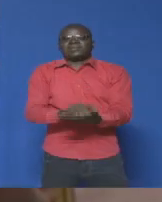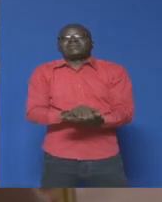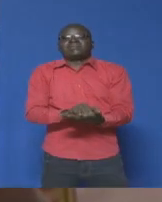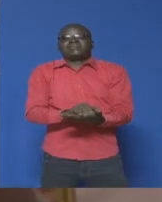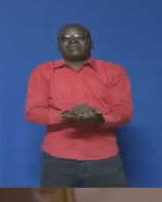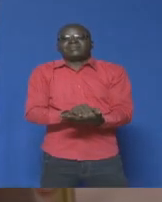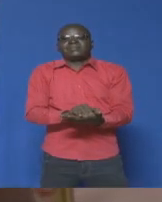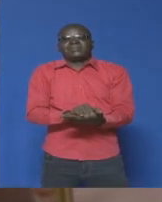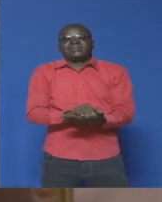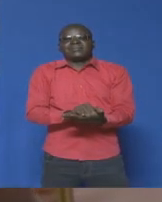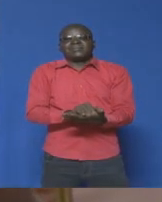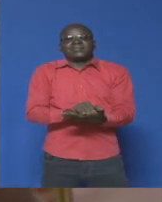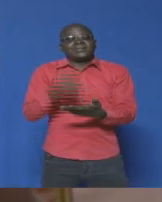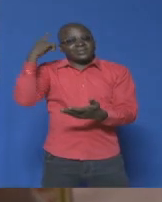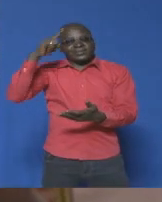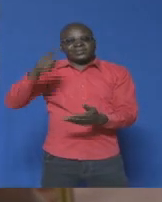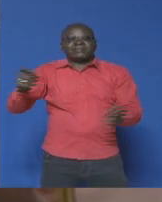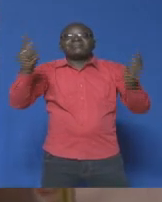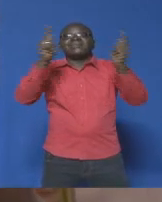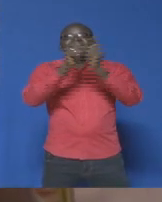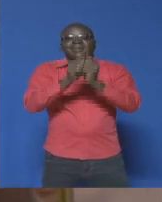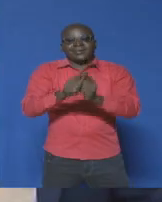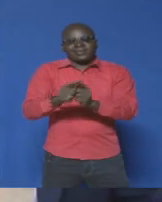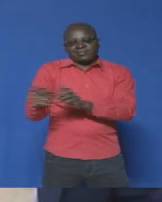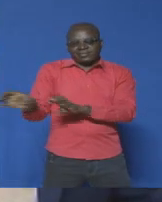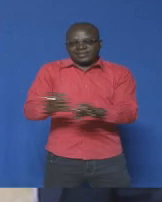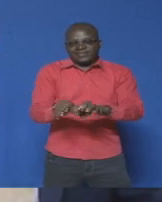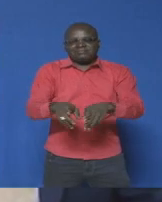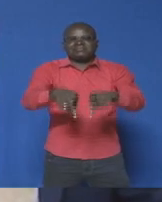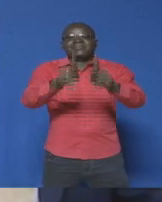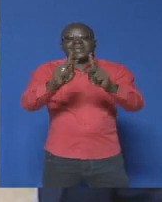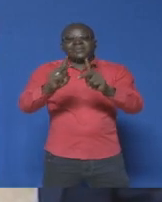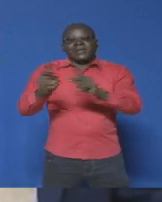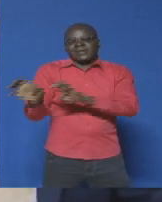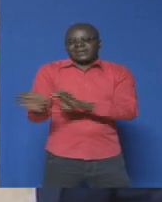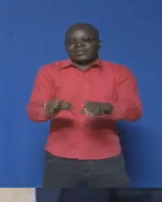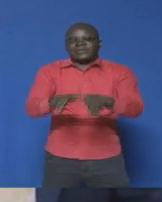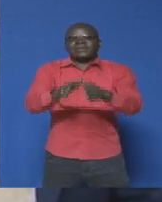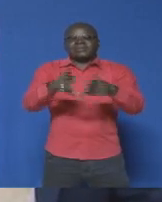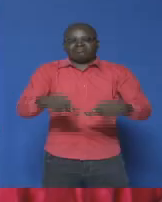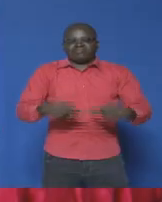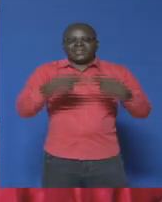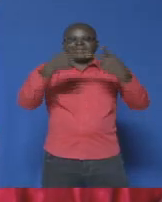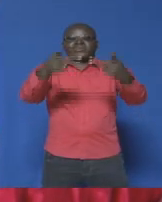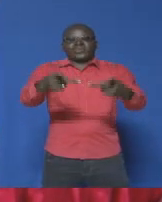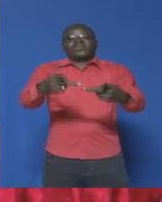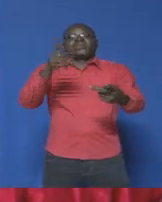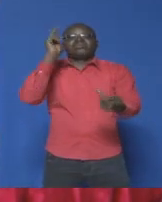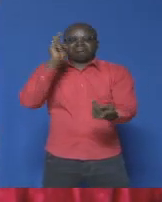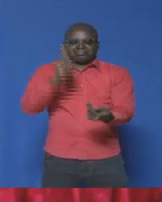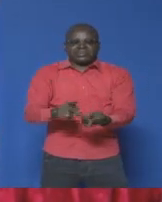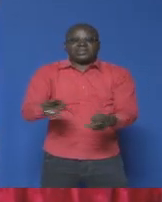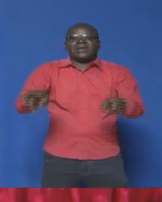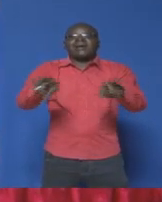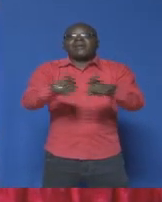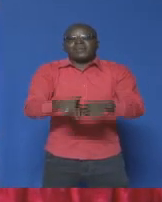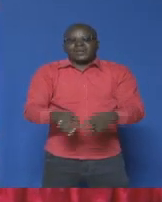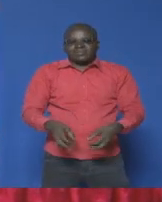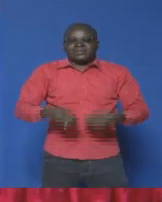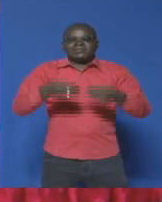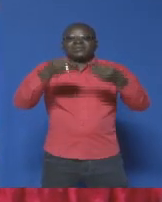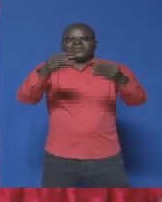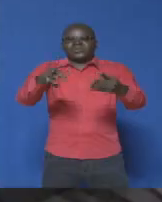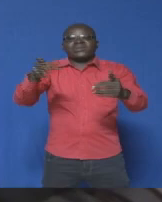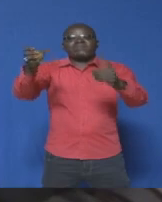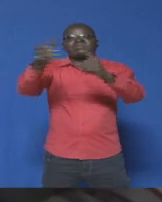Une concertation qui va ainsi permettre de formuler des propositions idoines à même de contribuer à l'atteinte de